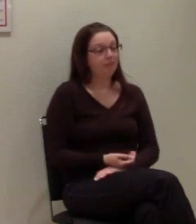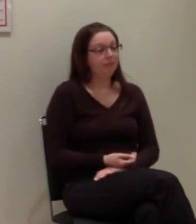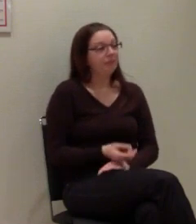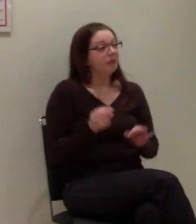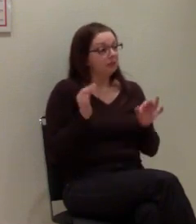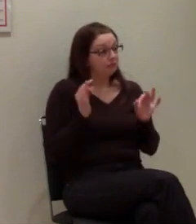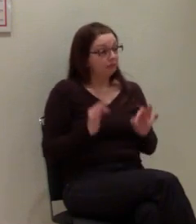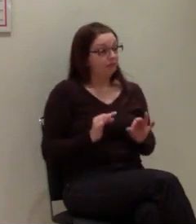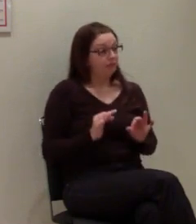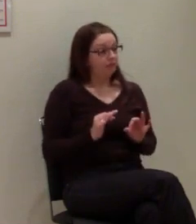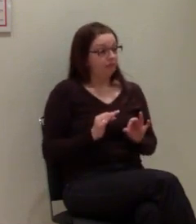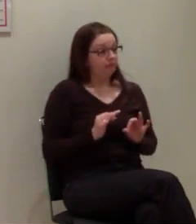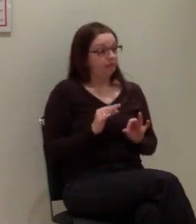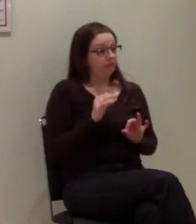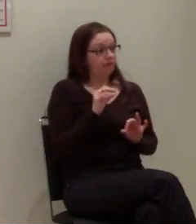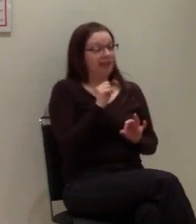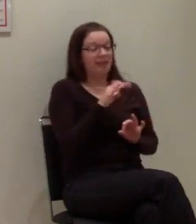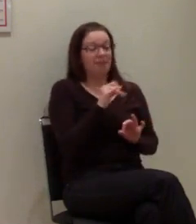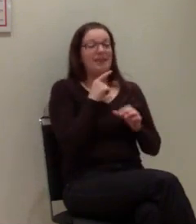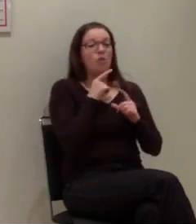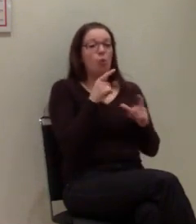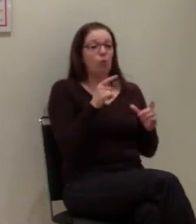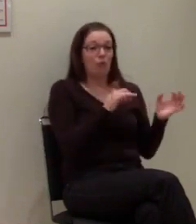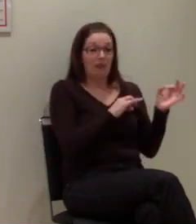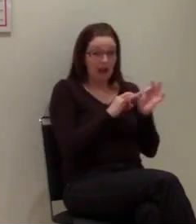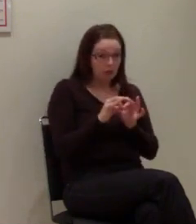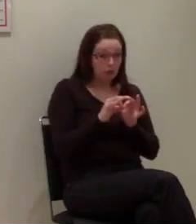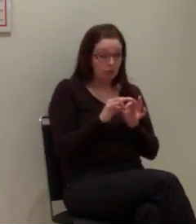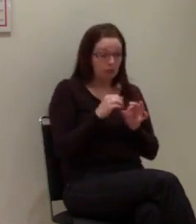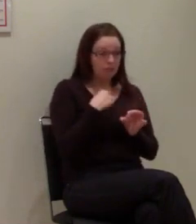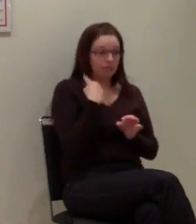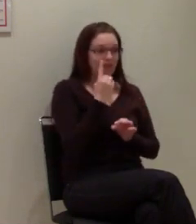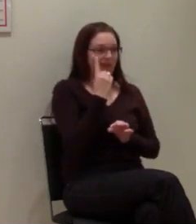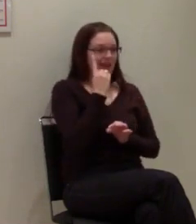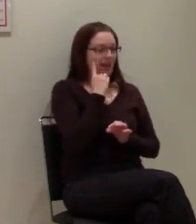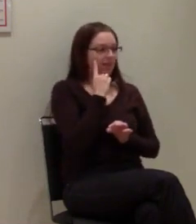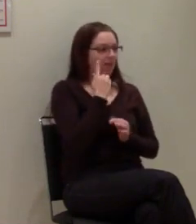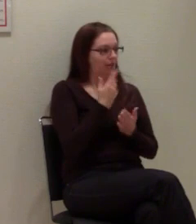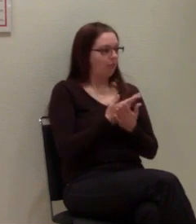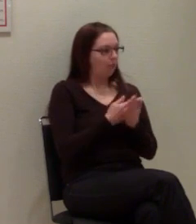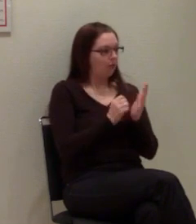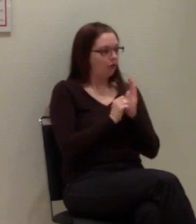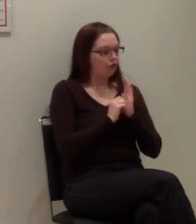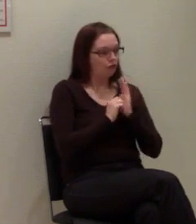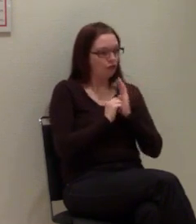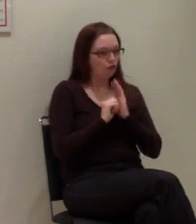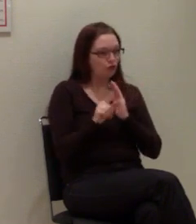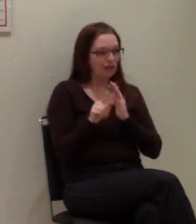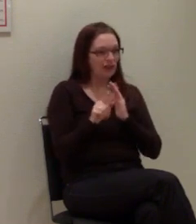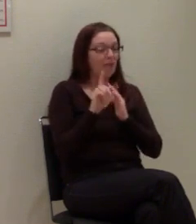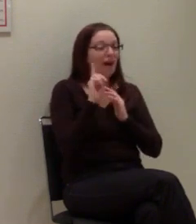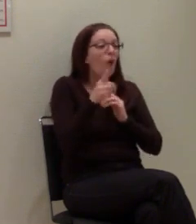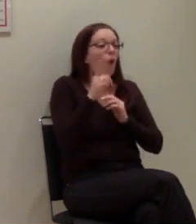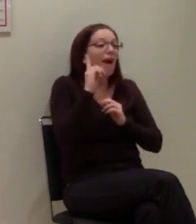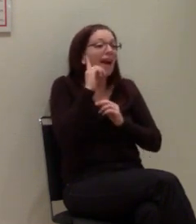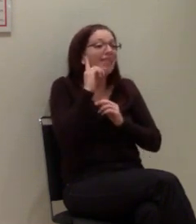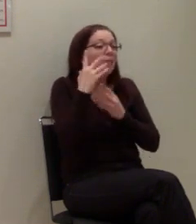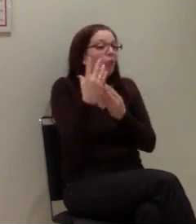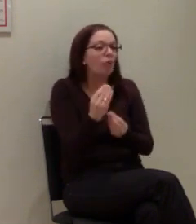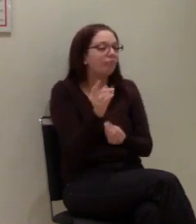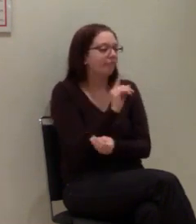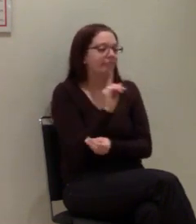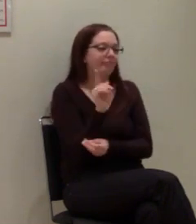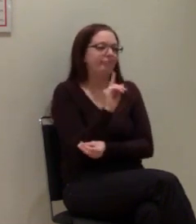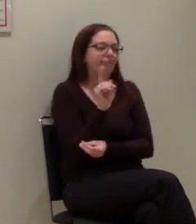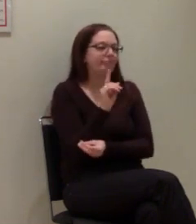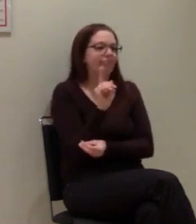In unserem Fall, wie wir es lösen, ist das nicht der Fall, weil wir mit einem SMS-C